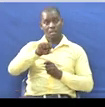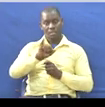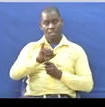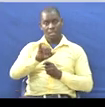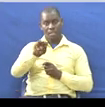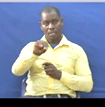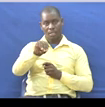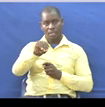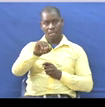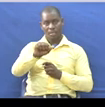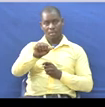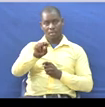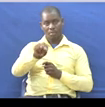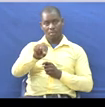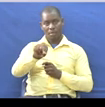Tafsiri ya